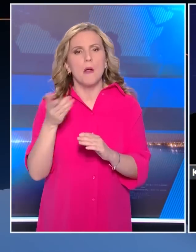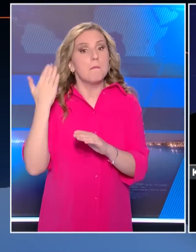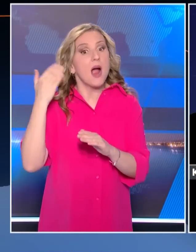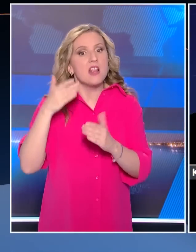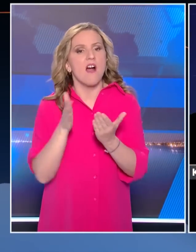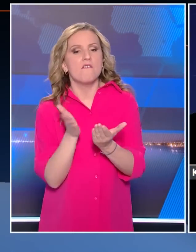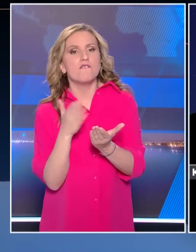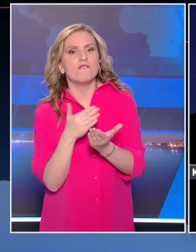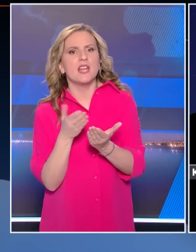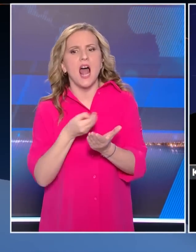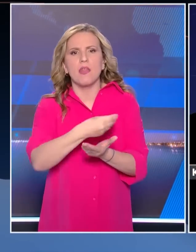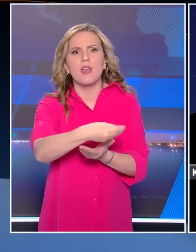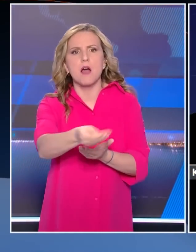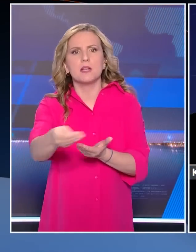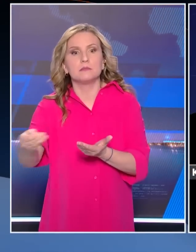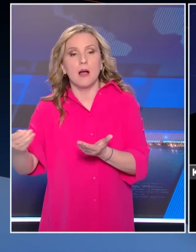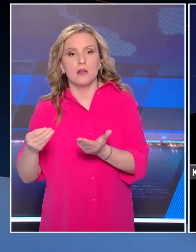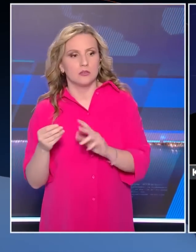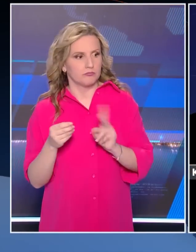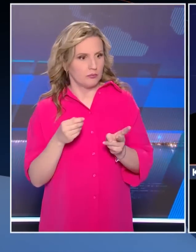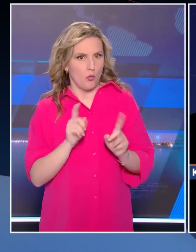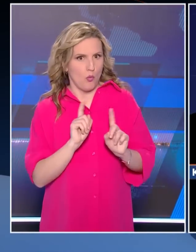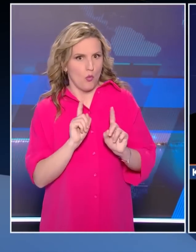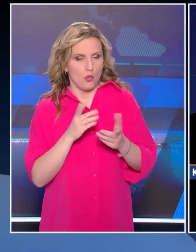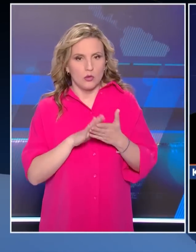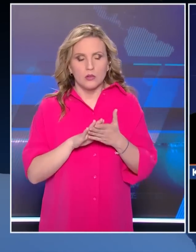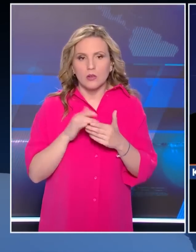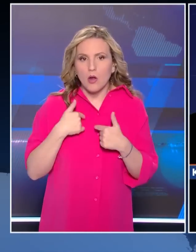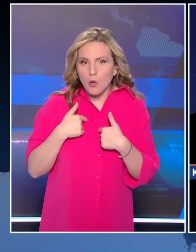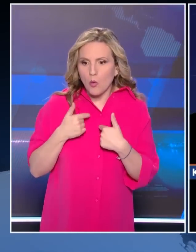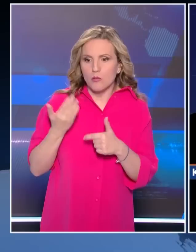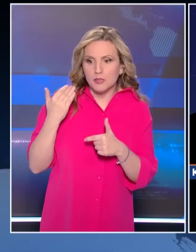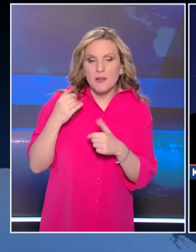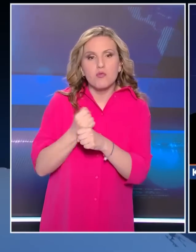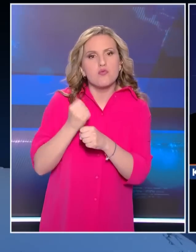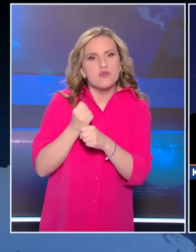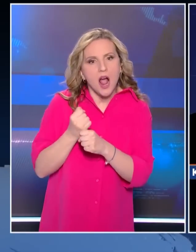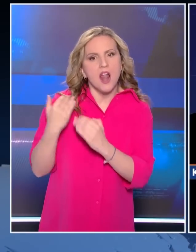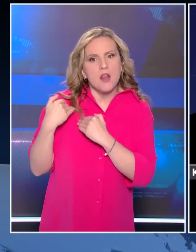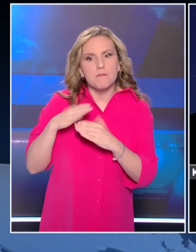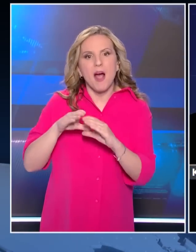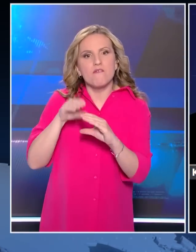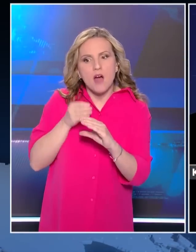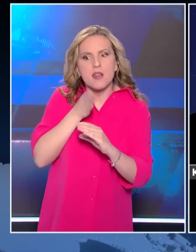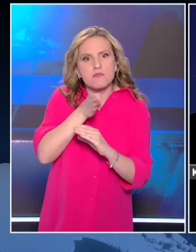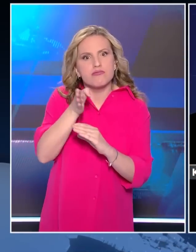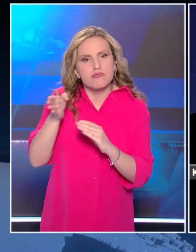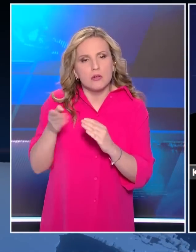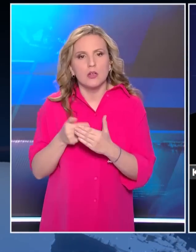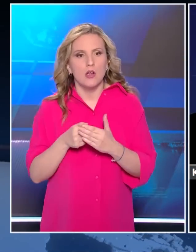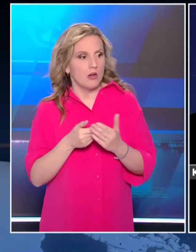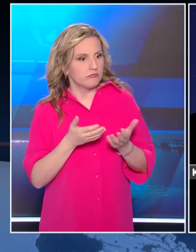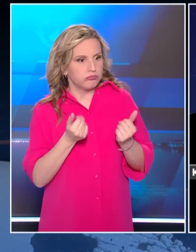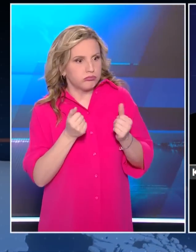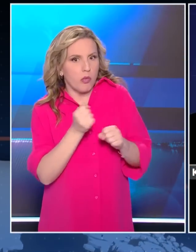φυλάδια. Στον Άλίμο. Όχι καλέ. Ποιος τα λέει αυτά. Εγώ ποιος τα λέει. Έχει πάρει δουλειά από εκεί. Εγώ δεν νομίζω ότι υπάρχουν δουλειές